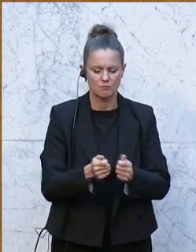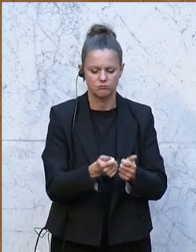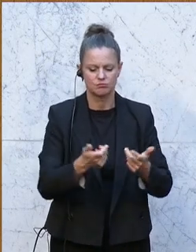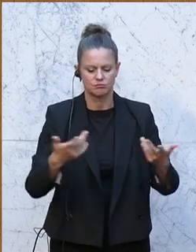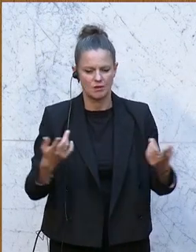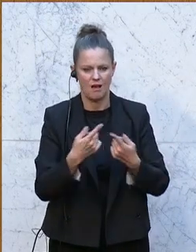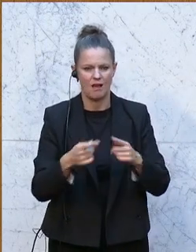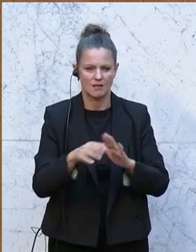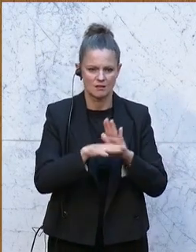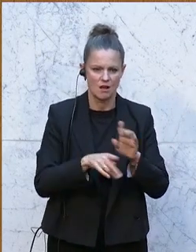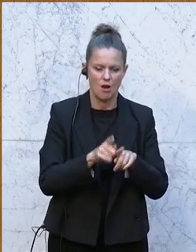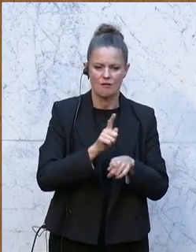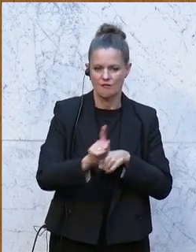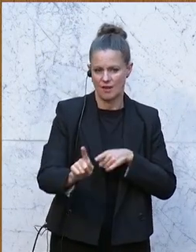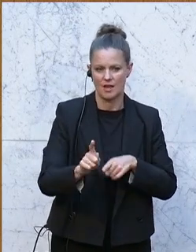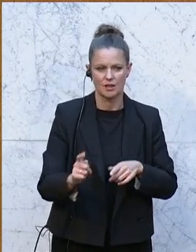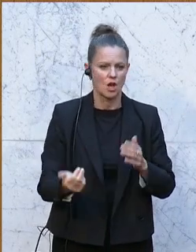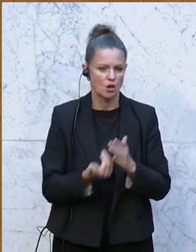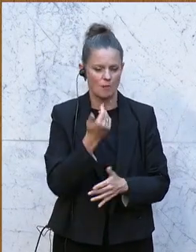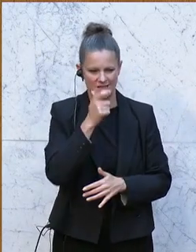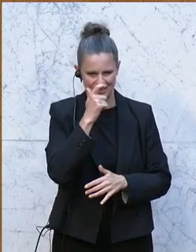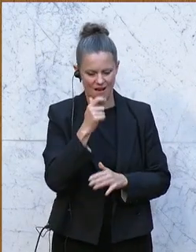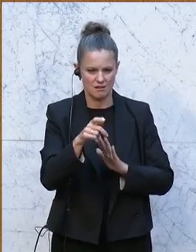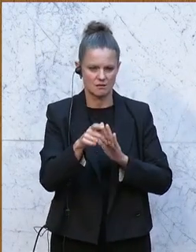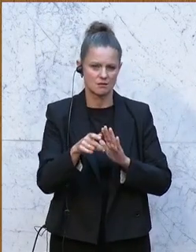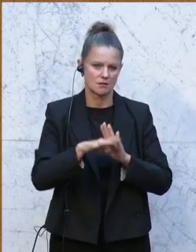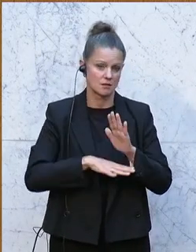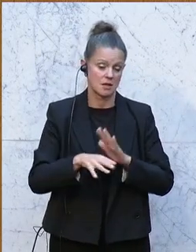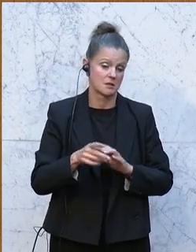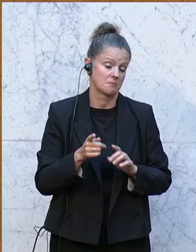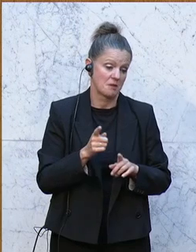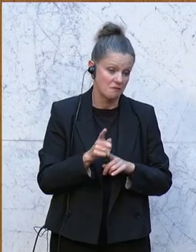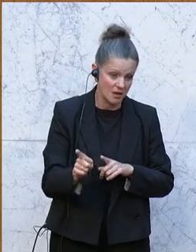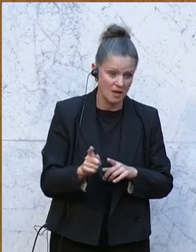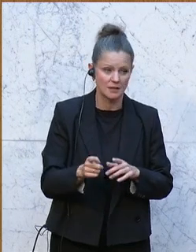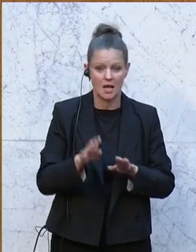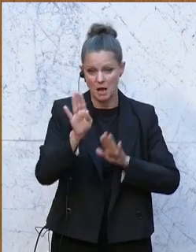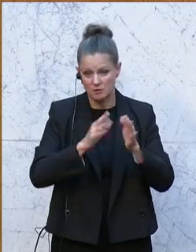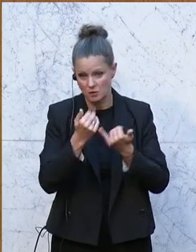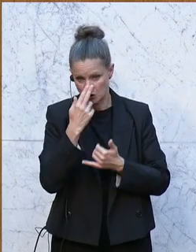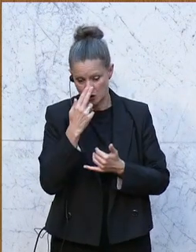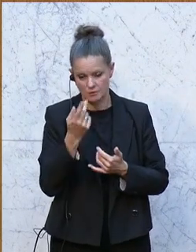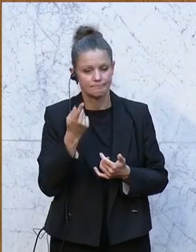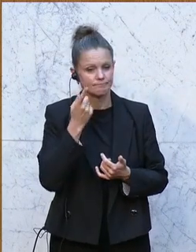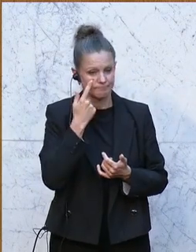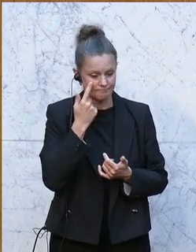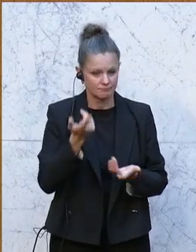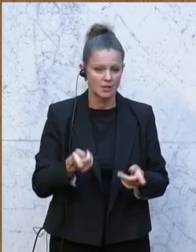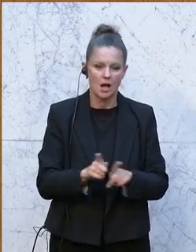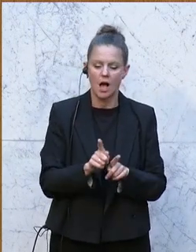weitere andere Gesetze, wie das Erneuerbare-Gas-Gesetz, werden wir schauen, was die Abstimmung jetzt bringt. Und deswegen muss